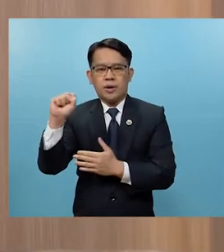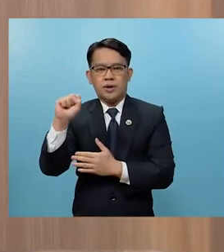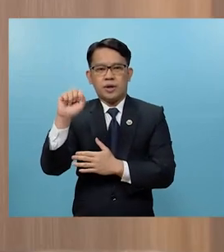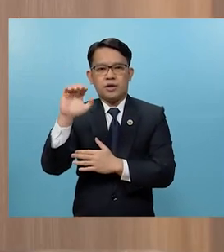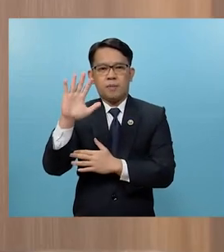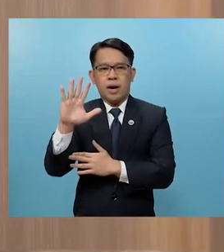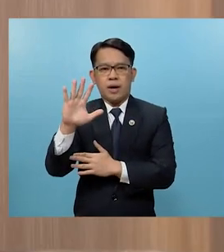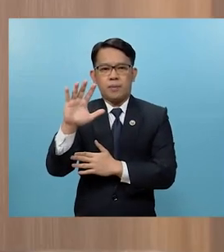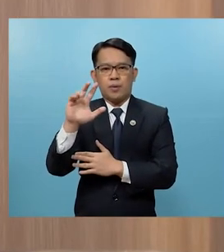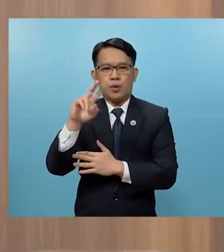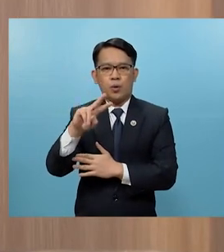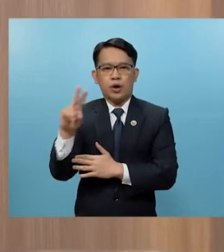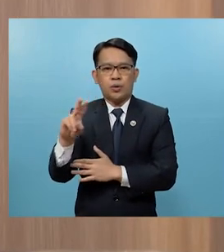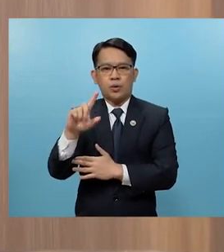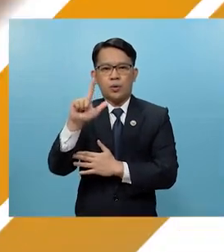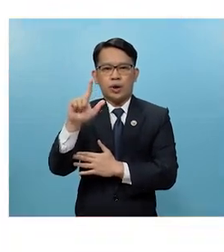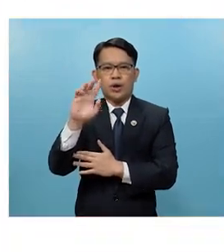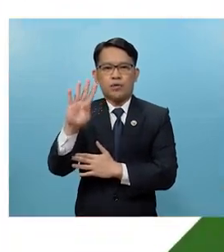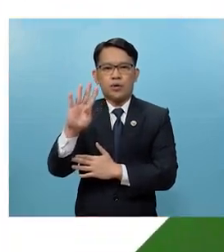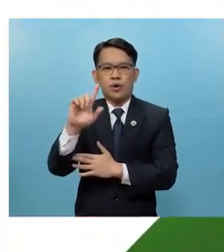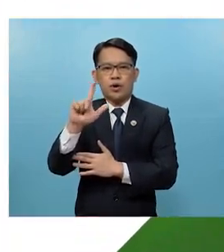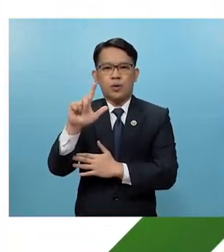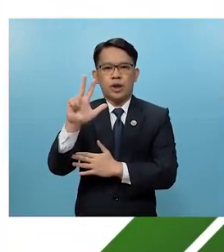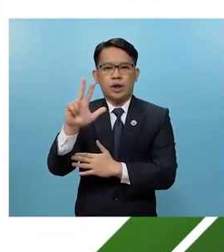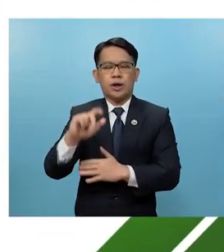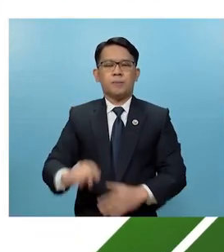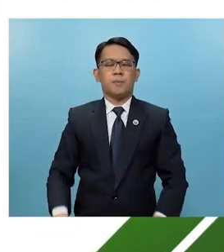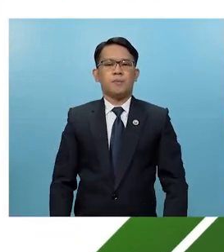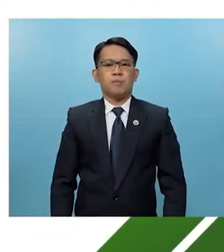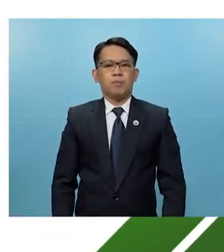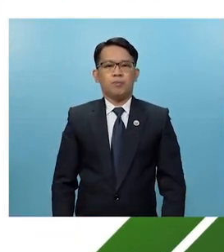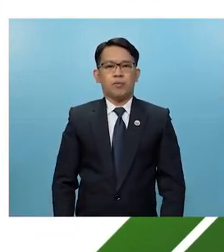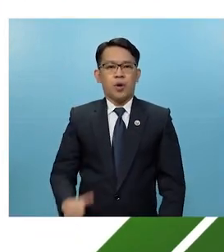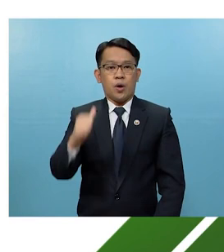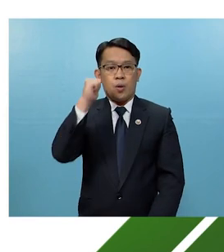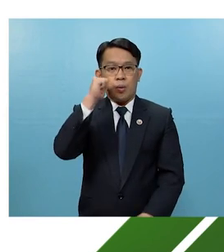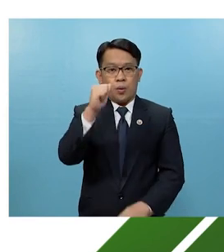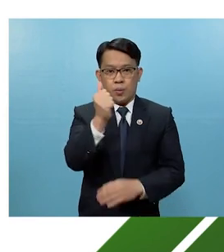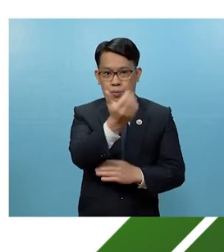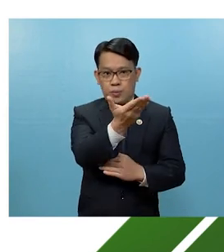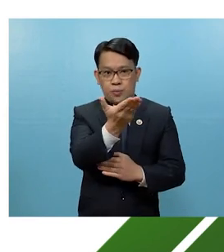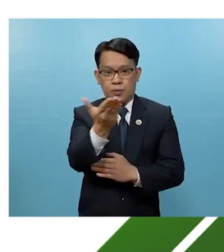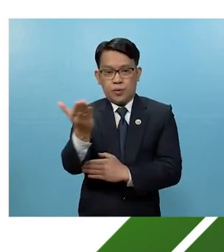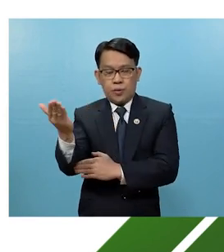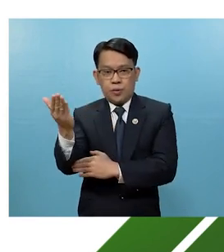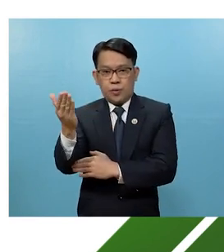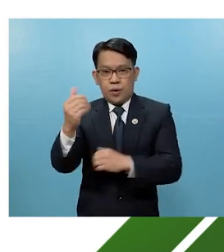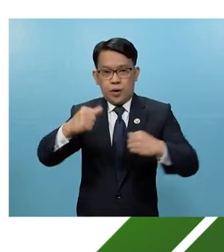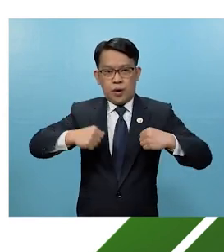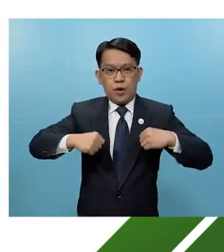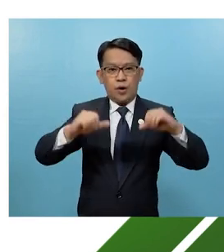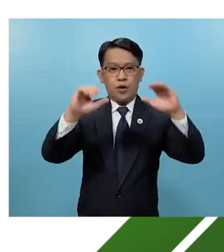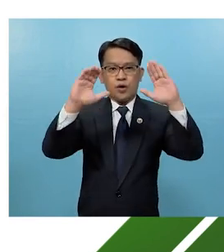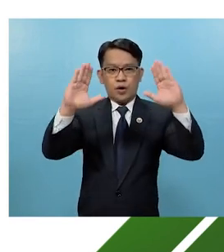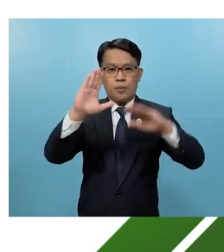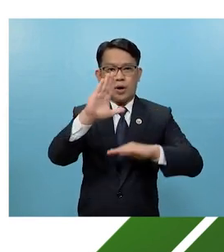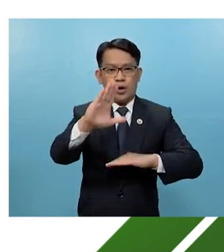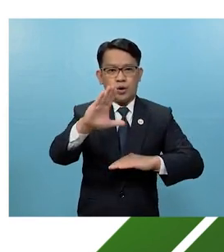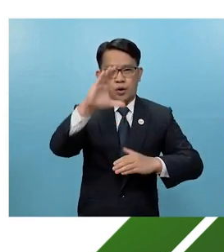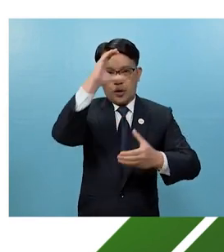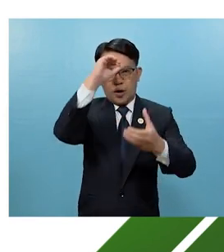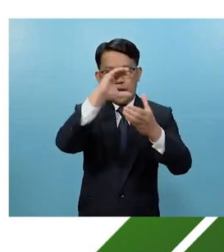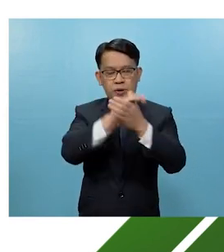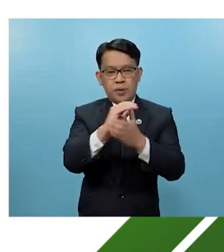5, 22, 24 at 23 Mga babae Pasakop kayo sa inyo-inyong asawa